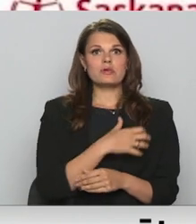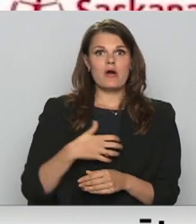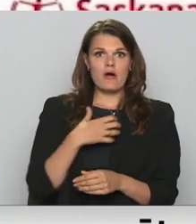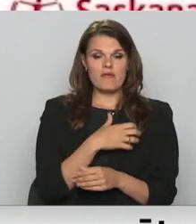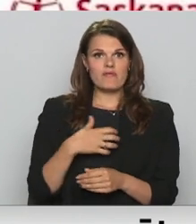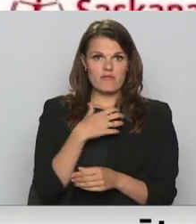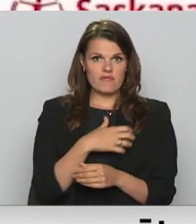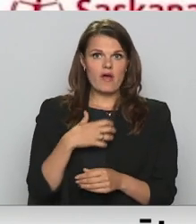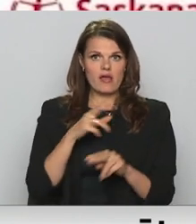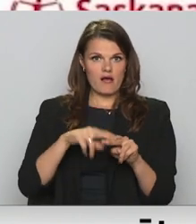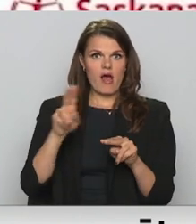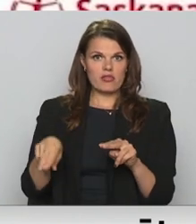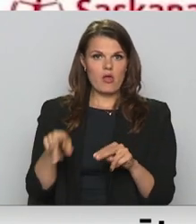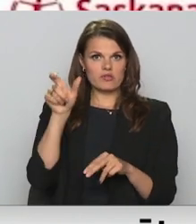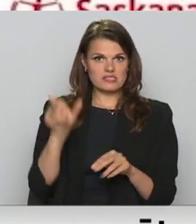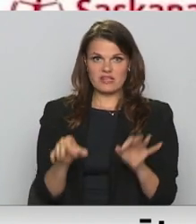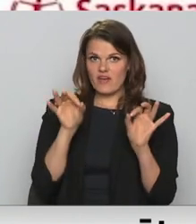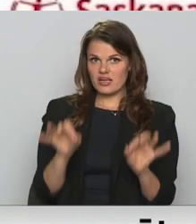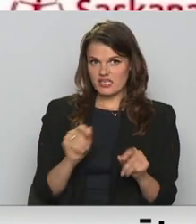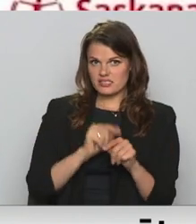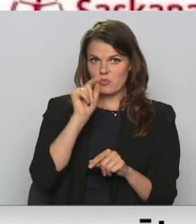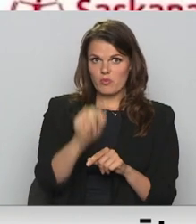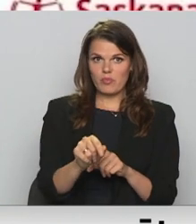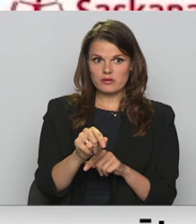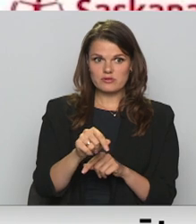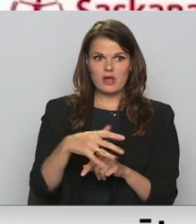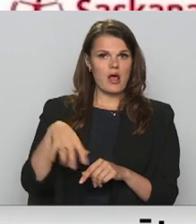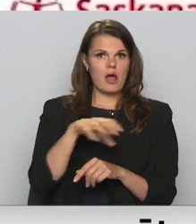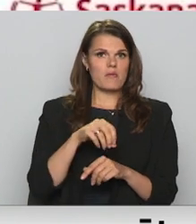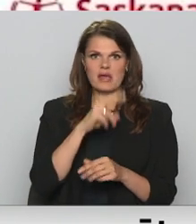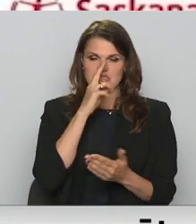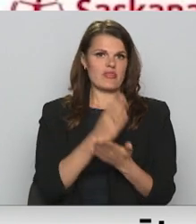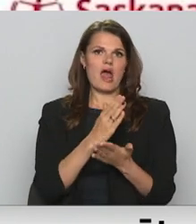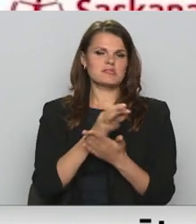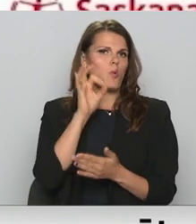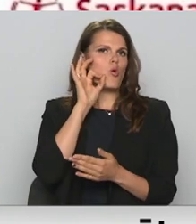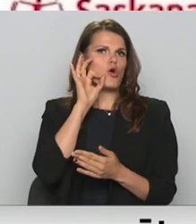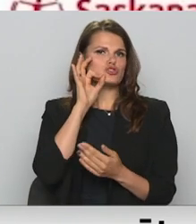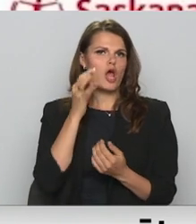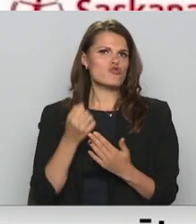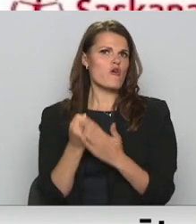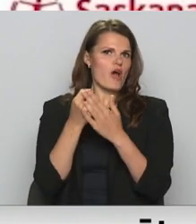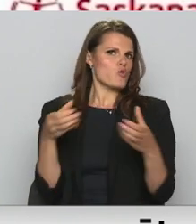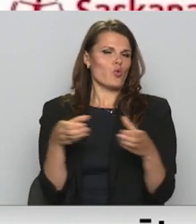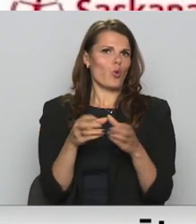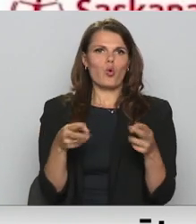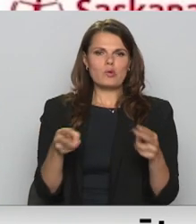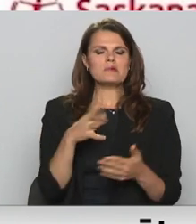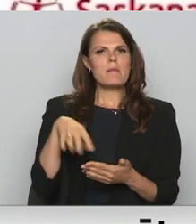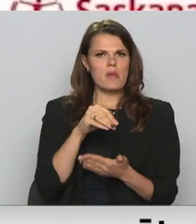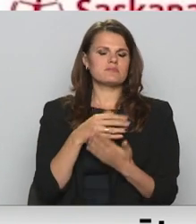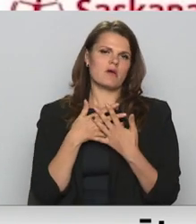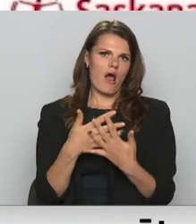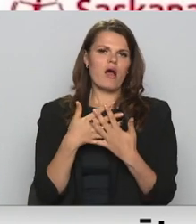redzami cilvēku tiesibu pārkāpuņu, jākļust par Lukašenka fanklubu, piemēram. Mēs aktīvi kritizējam